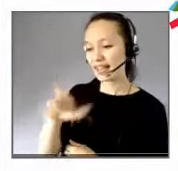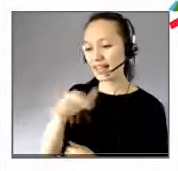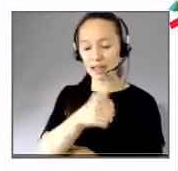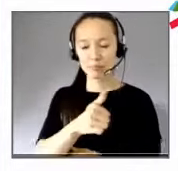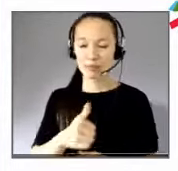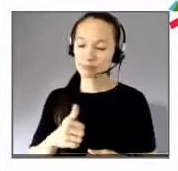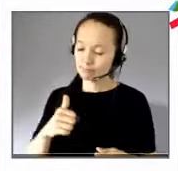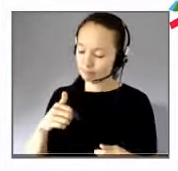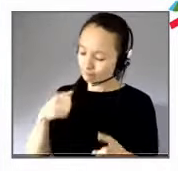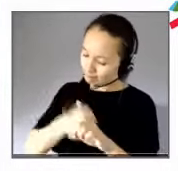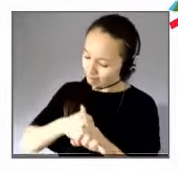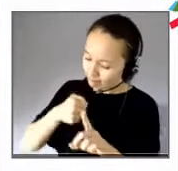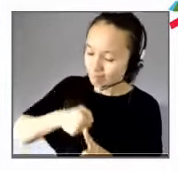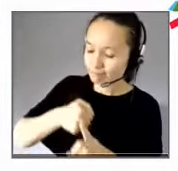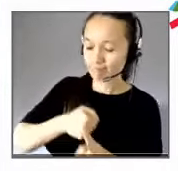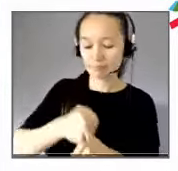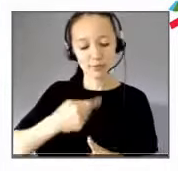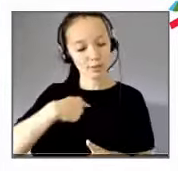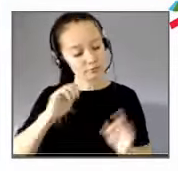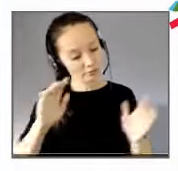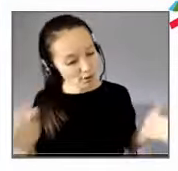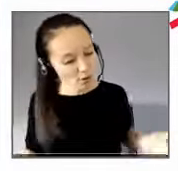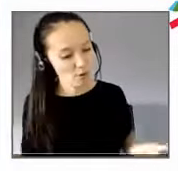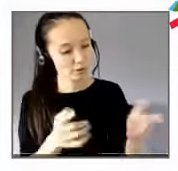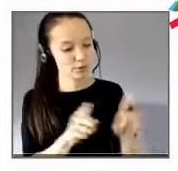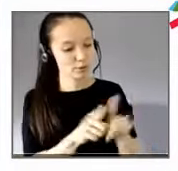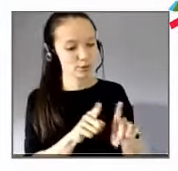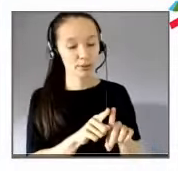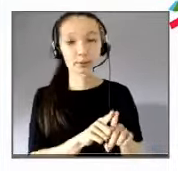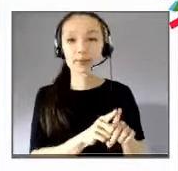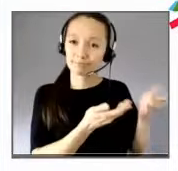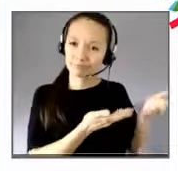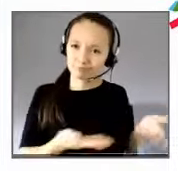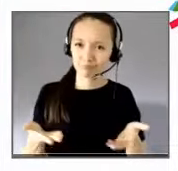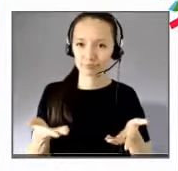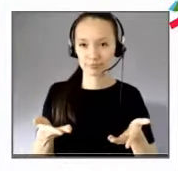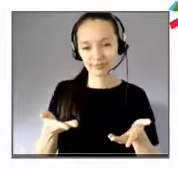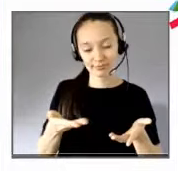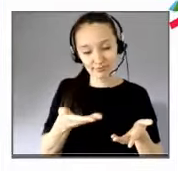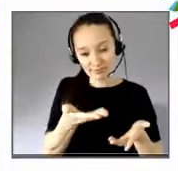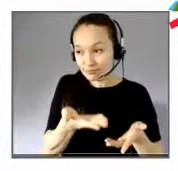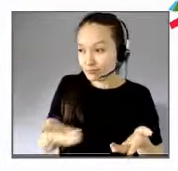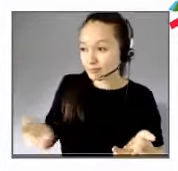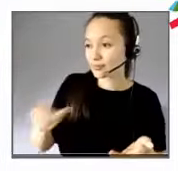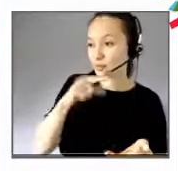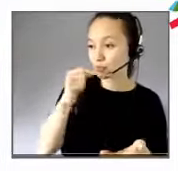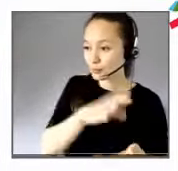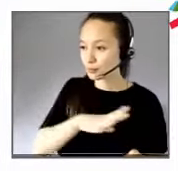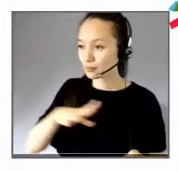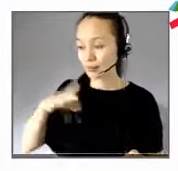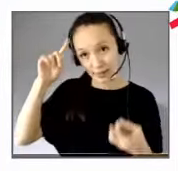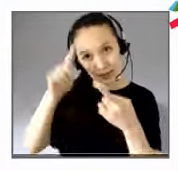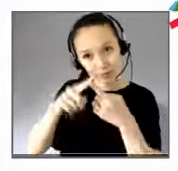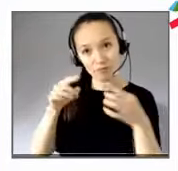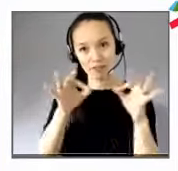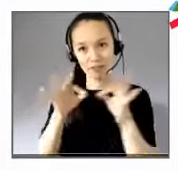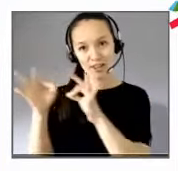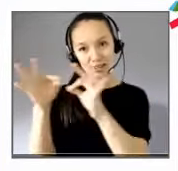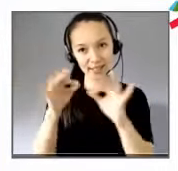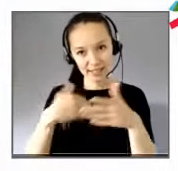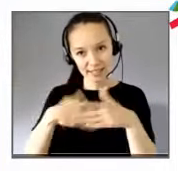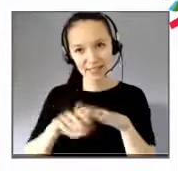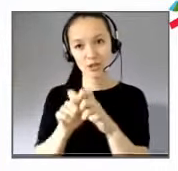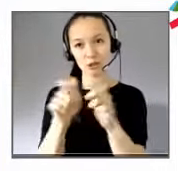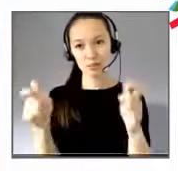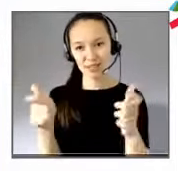ai encouragés à titre personnel, à vous faire parler, messieurs, dames, de la fraternité en entreprise. Alors on peut se dire,